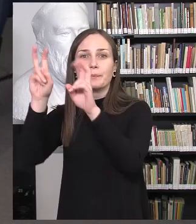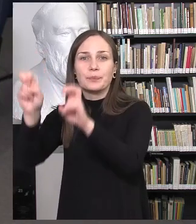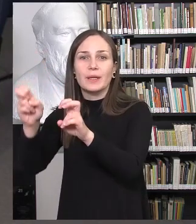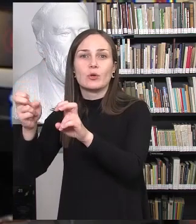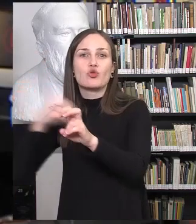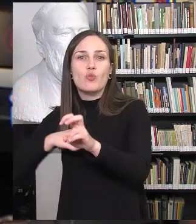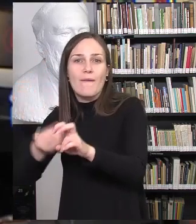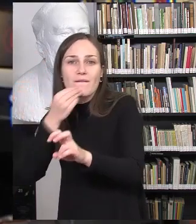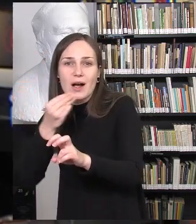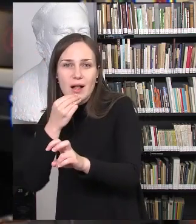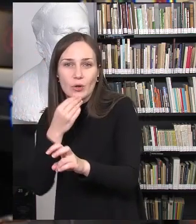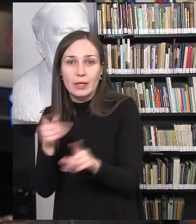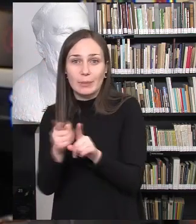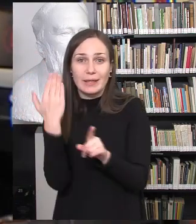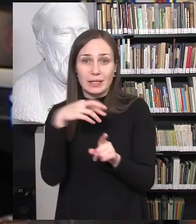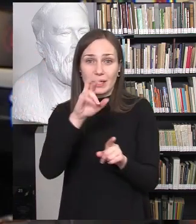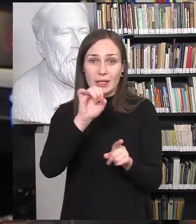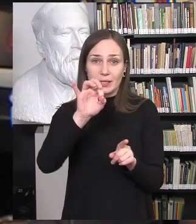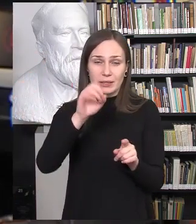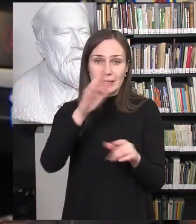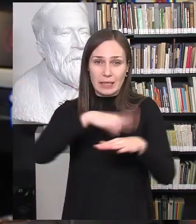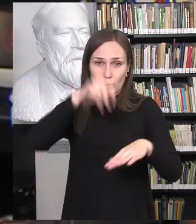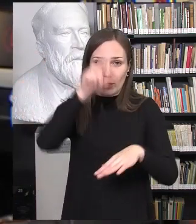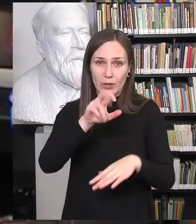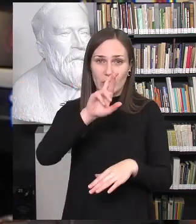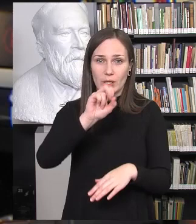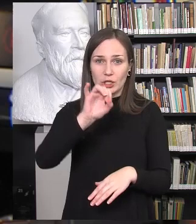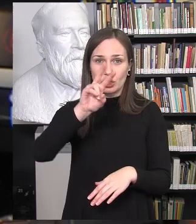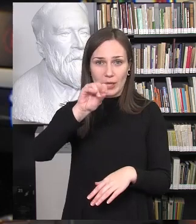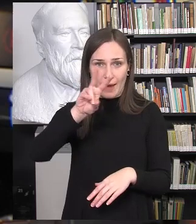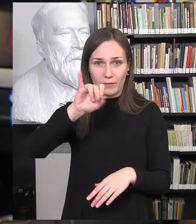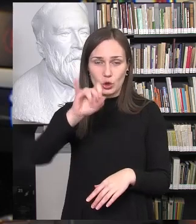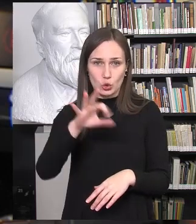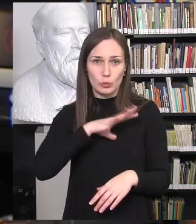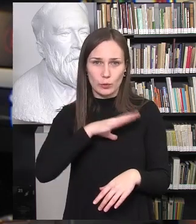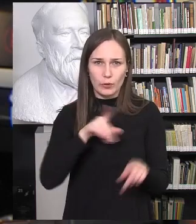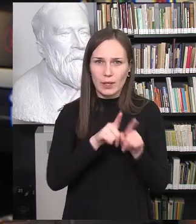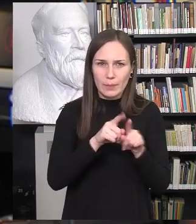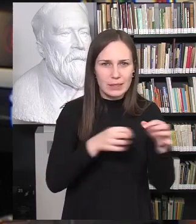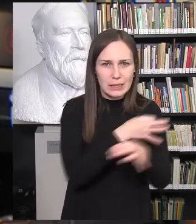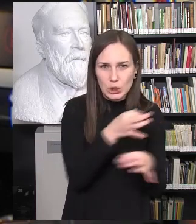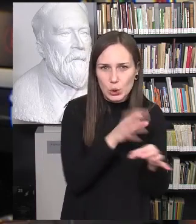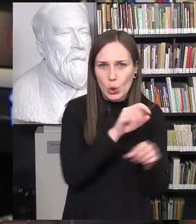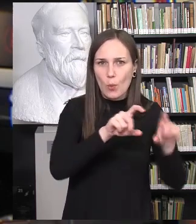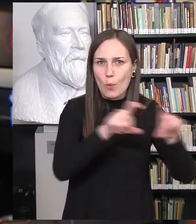kažkuo. Va, nesenas Seimo nariu Raskiavičius, pavyzdžiui, diskusijai viešo su tam tikro mokykla, kad ten irgi buvo